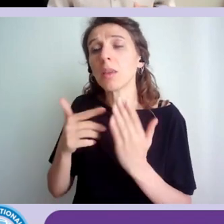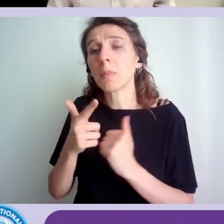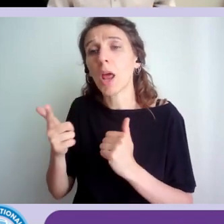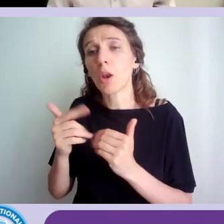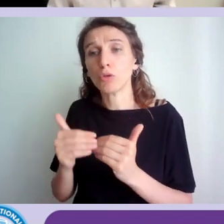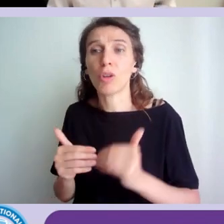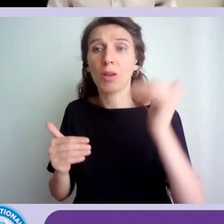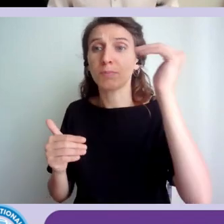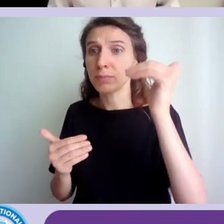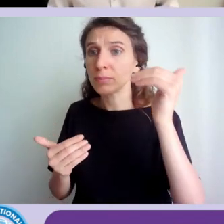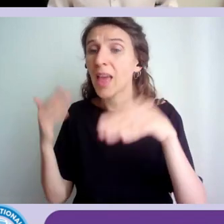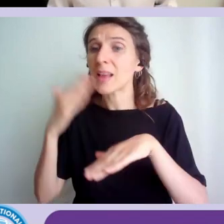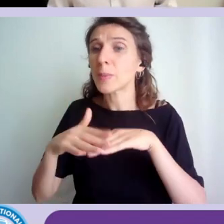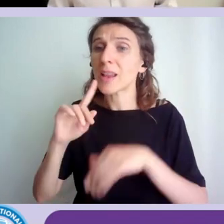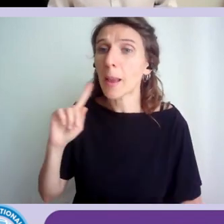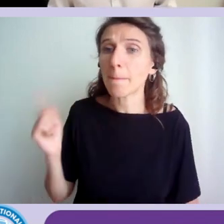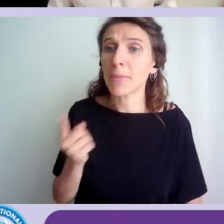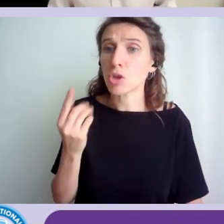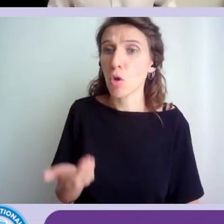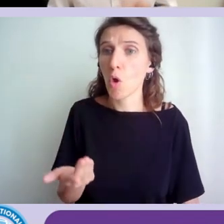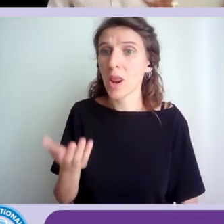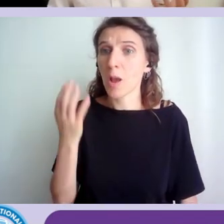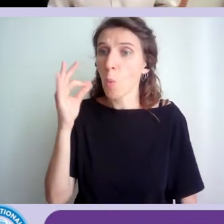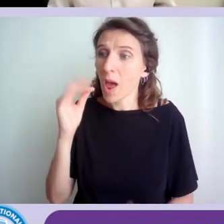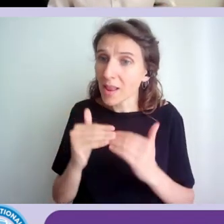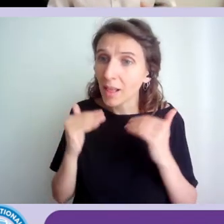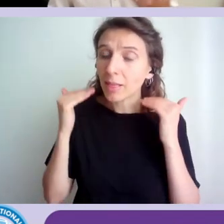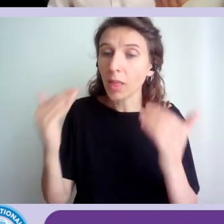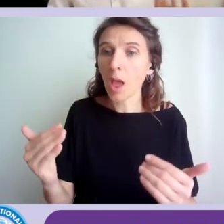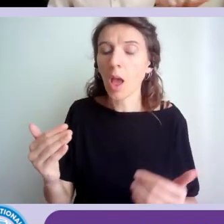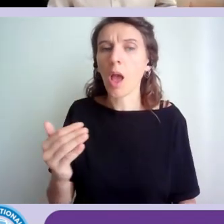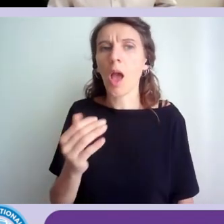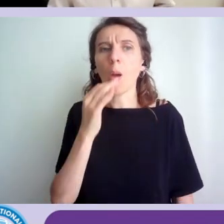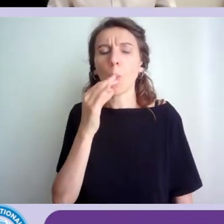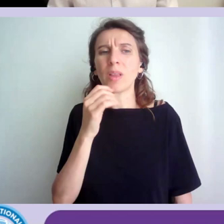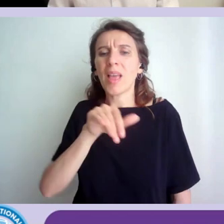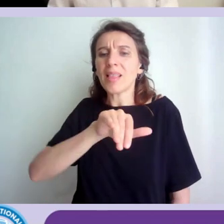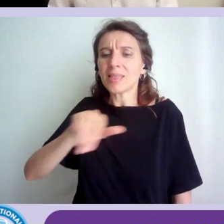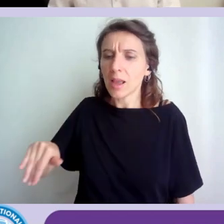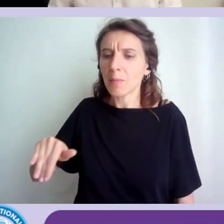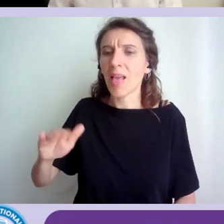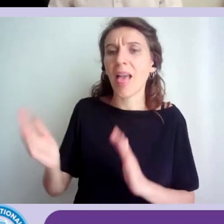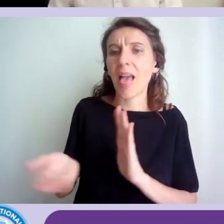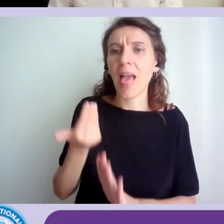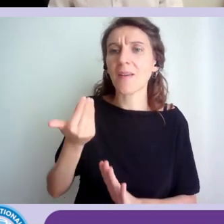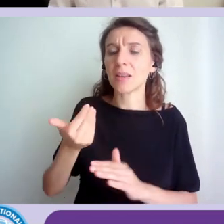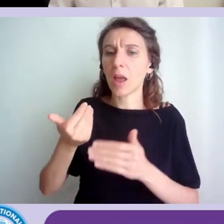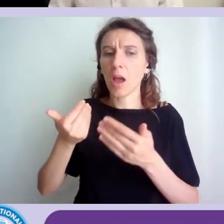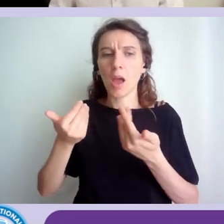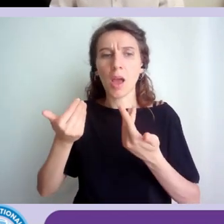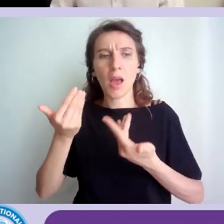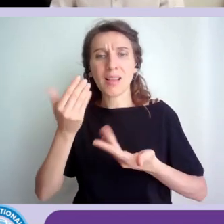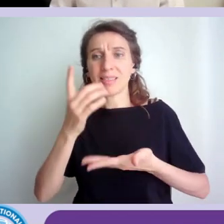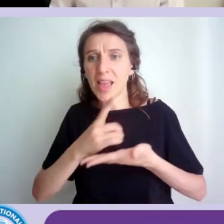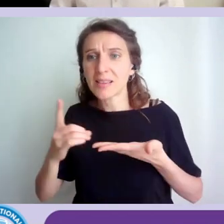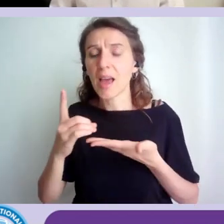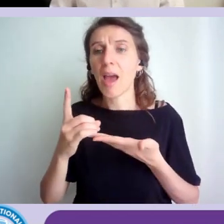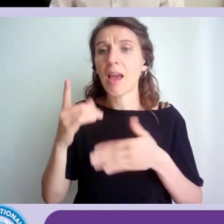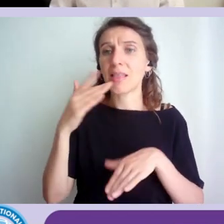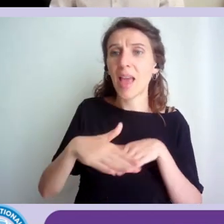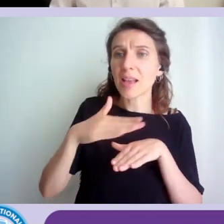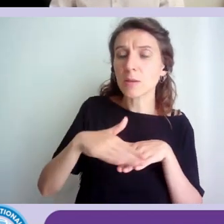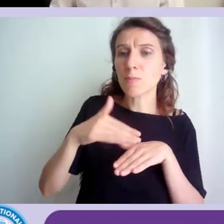discriminare by design o by experience, senza adesso volendo inventare